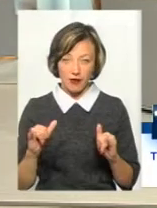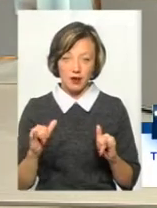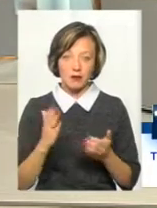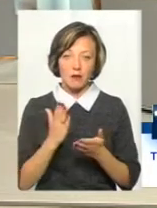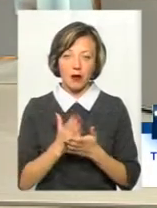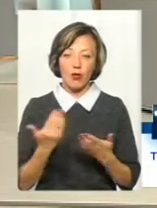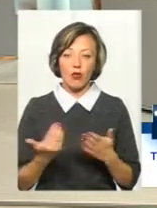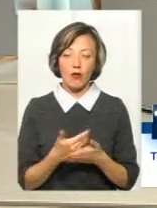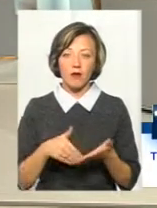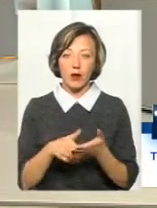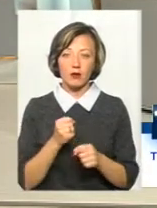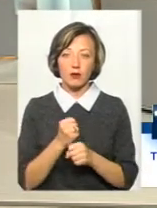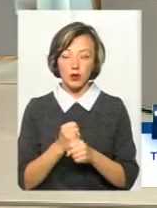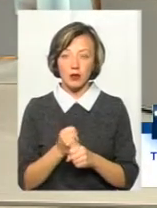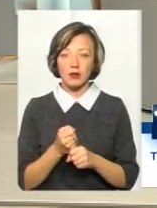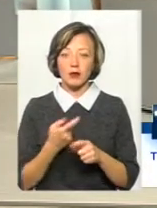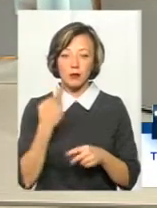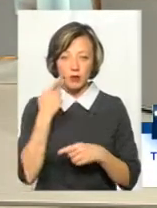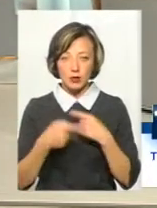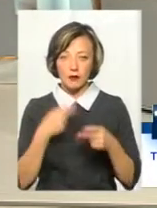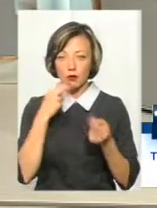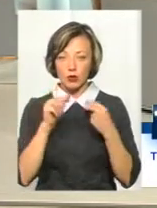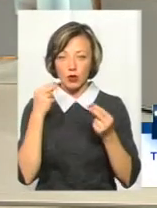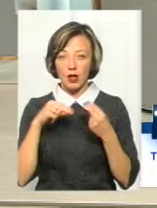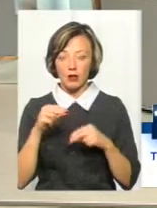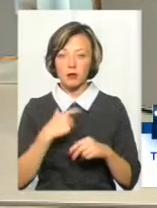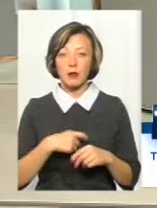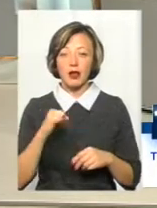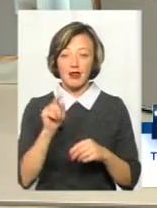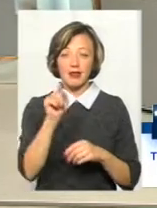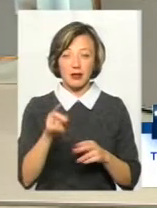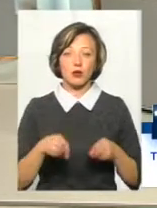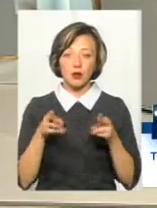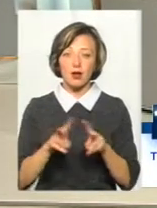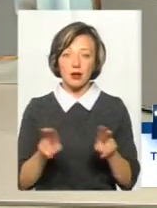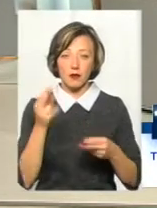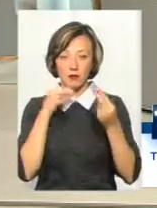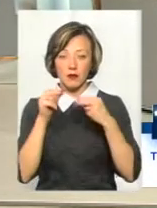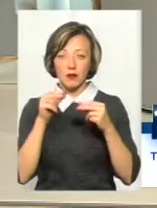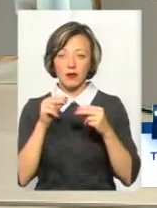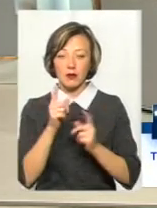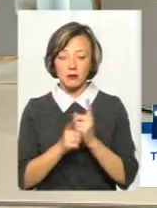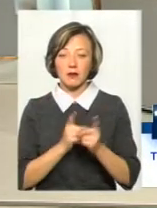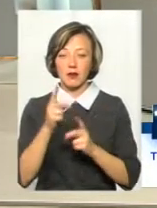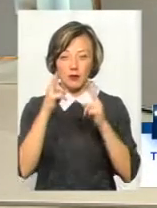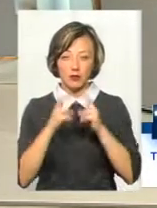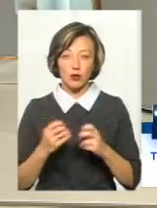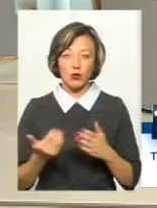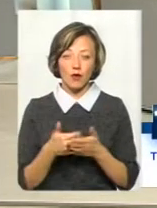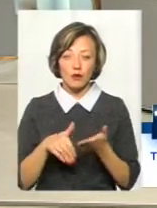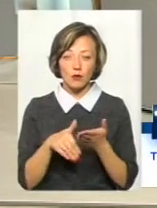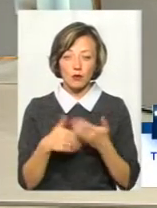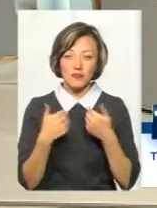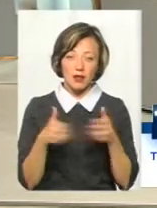методи роботи, ми працюємо з цим, постійно вдосконалюємося. Так і вони вдосконалюються. Вони вивчають нові способи